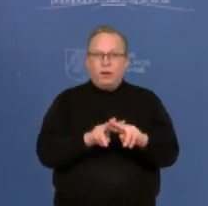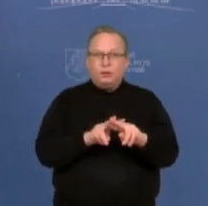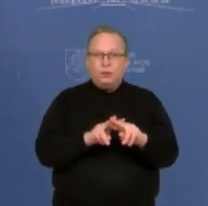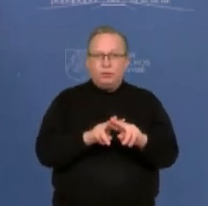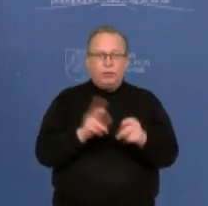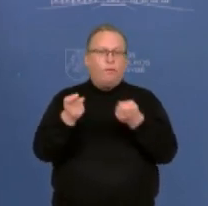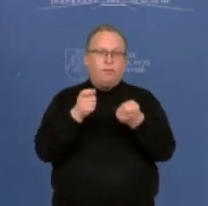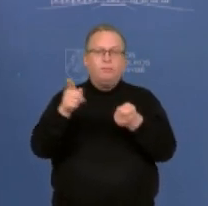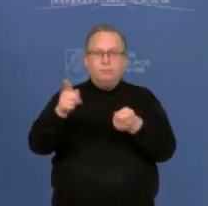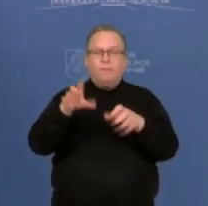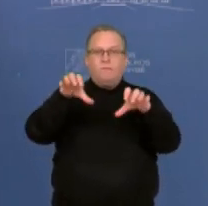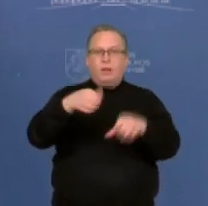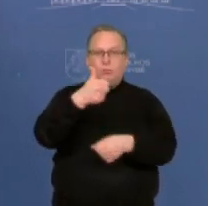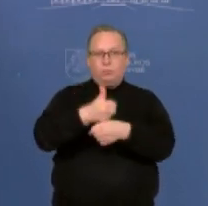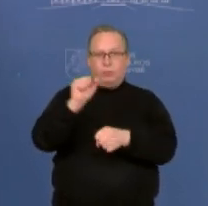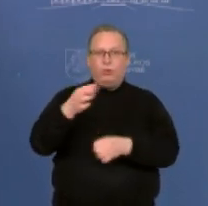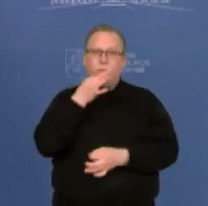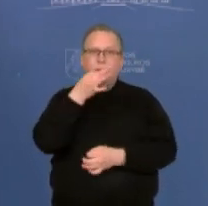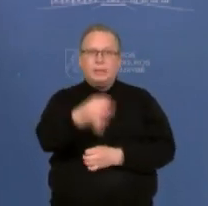valdybą, pati valdybos pirmininkas, informuoti.